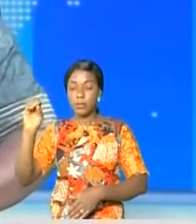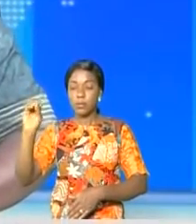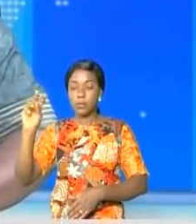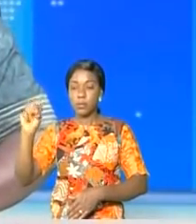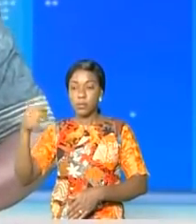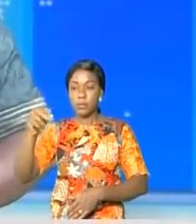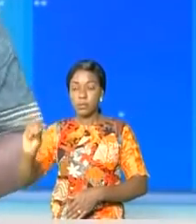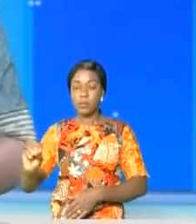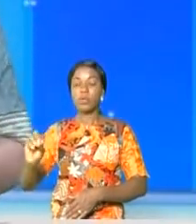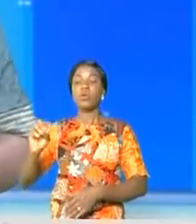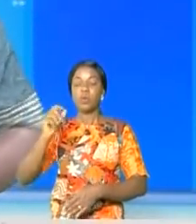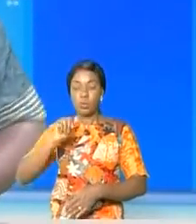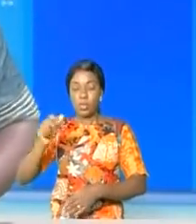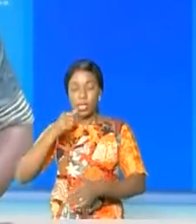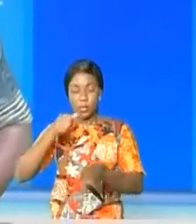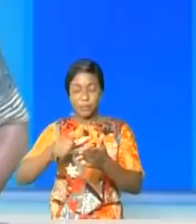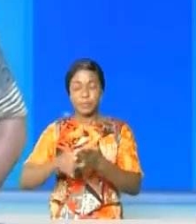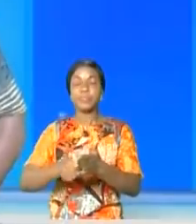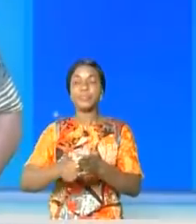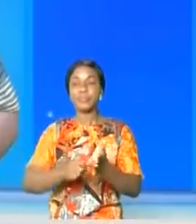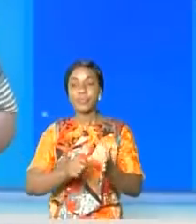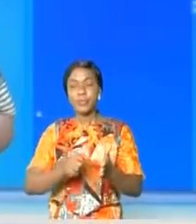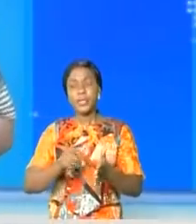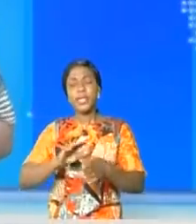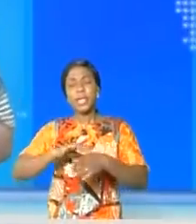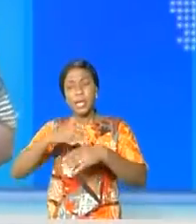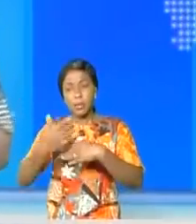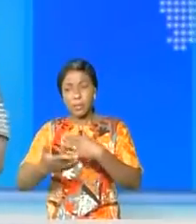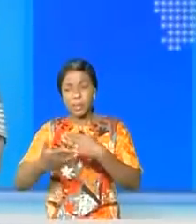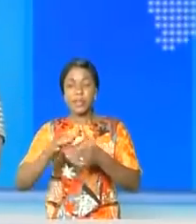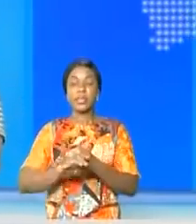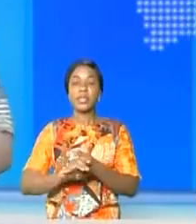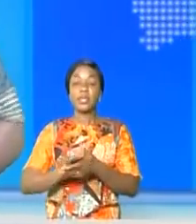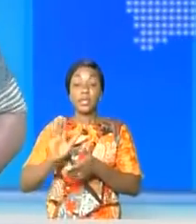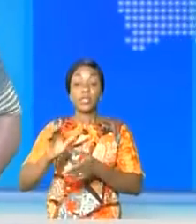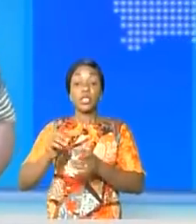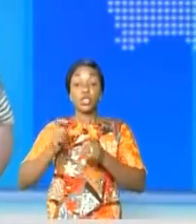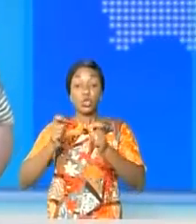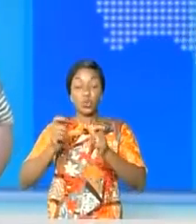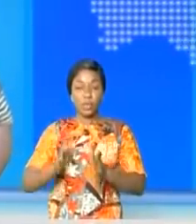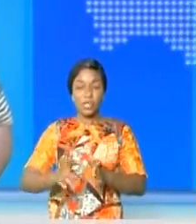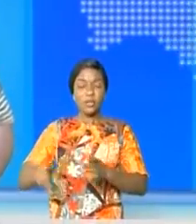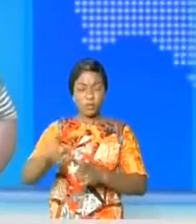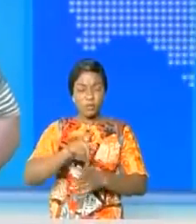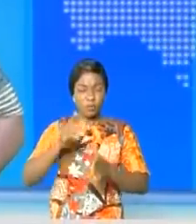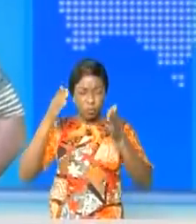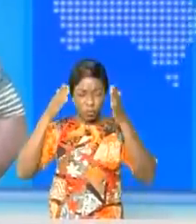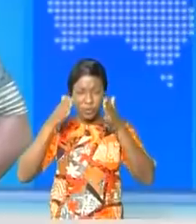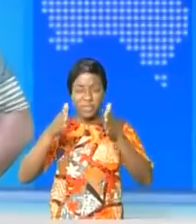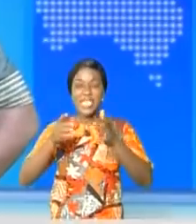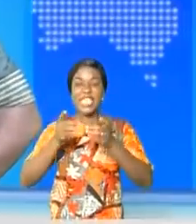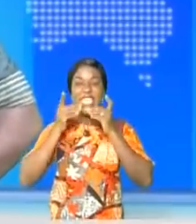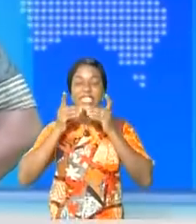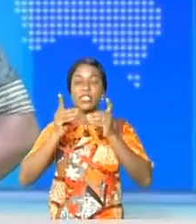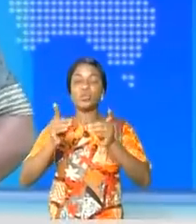divisionnaire adjoint. Juste après ce journal, vous suivrez les discours du chef de l'État